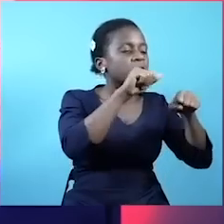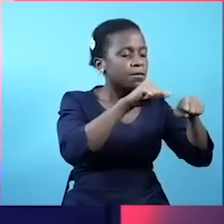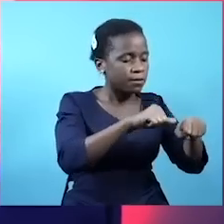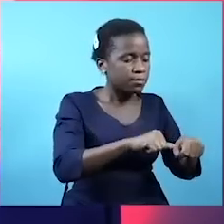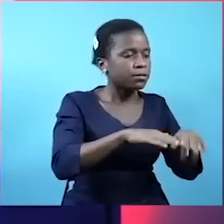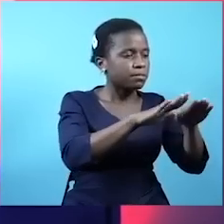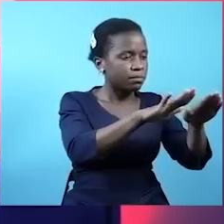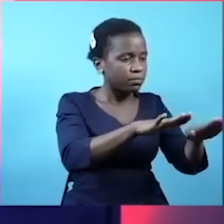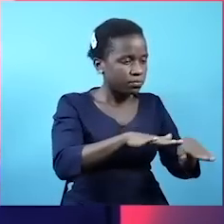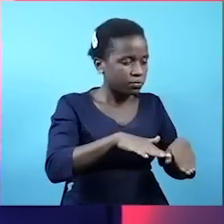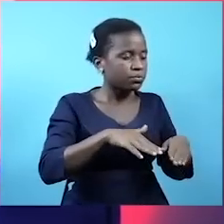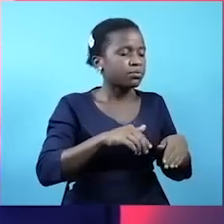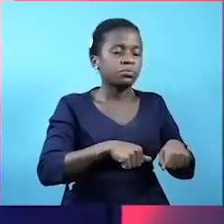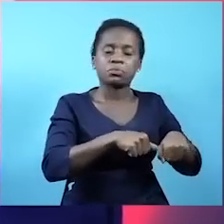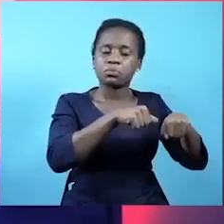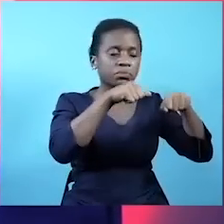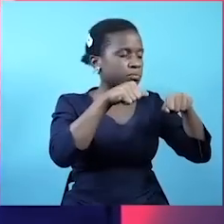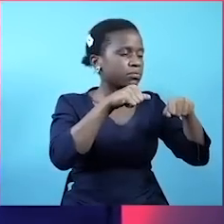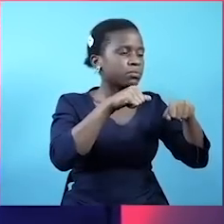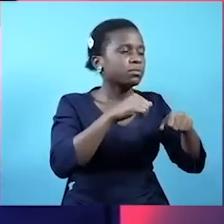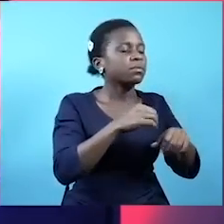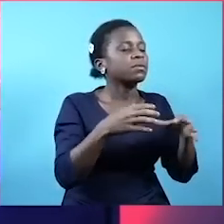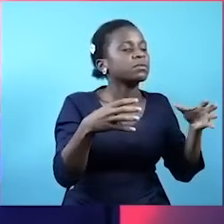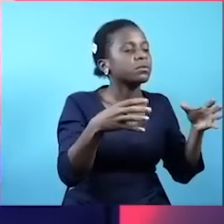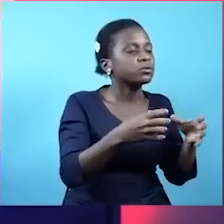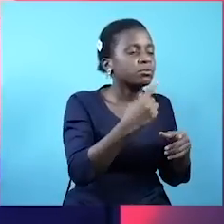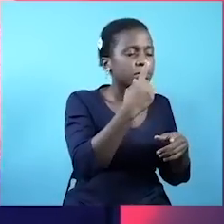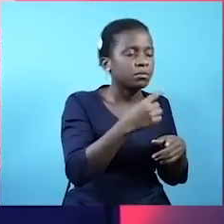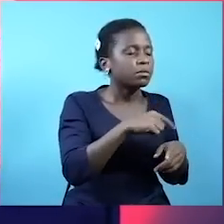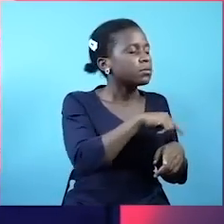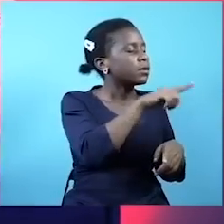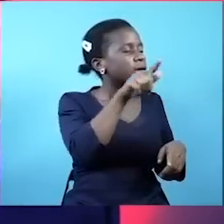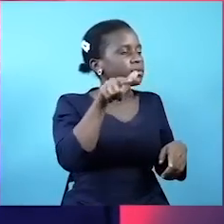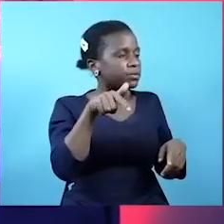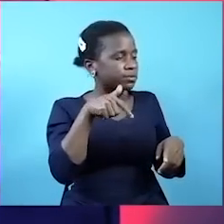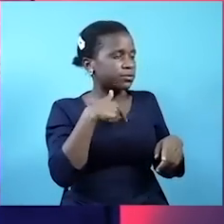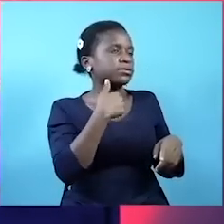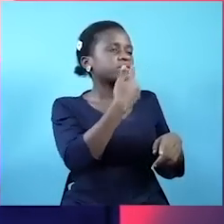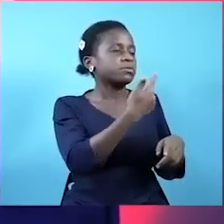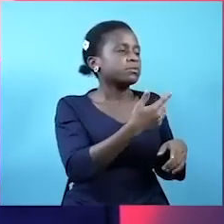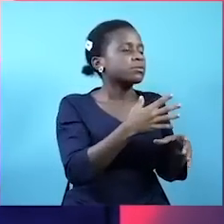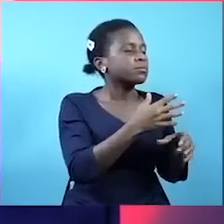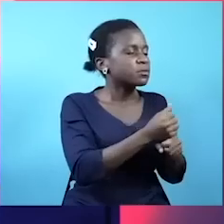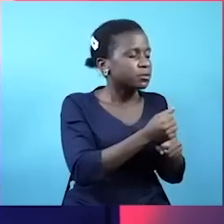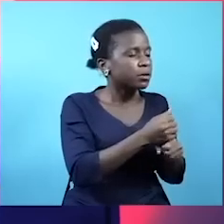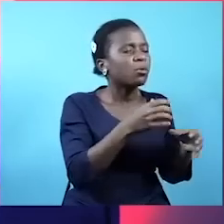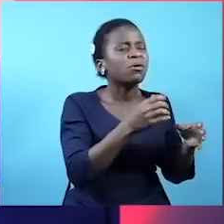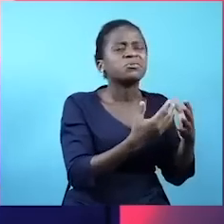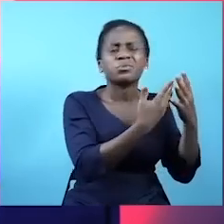Razima bunge. Lisiwe controlledi na chama kimoja. Hata sisi chadema. Musitupe supermajority.